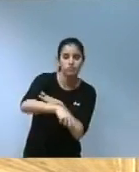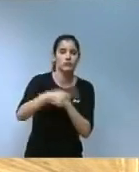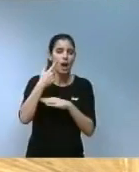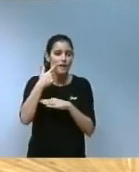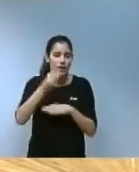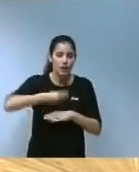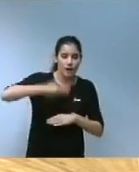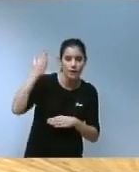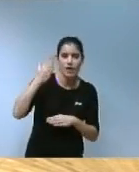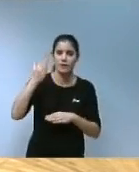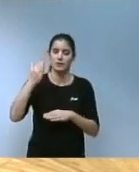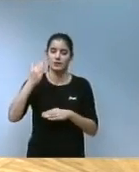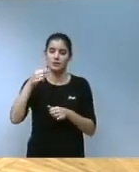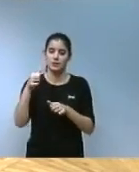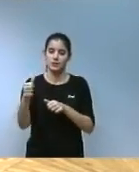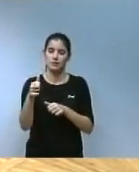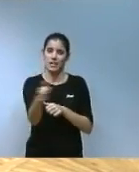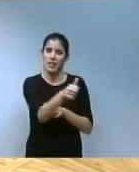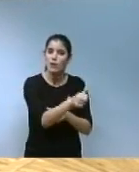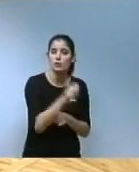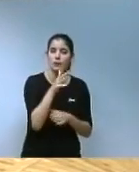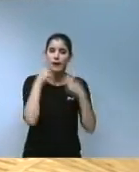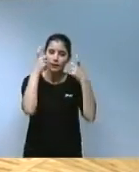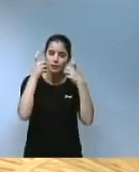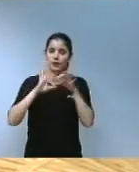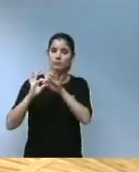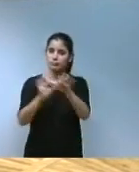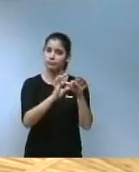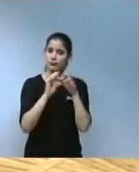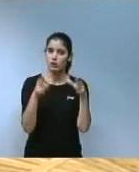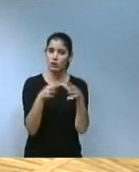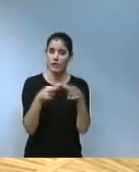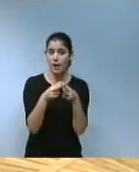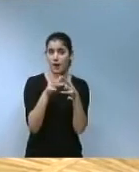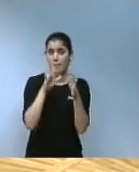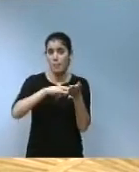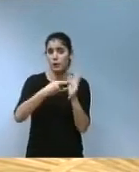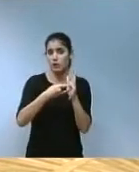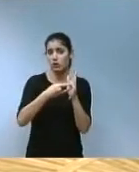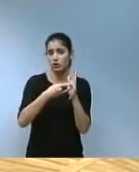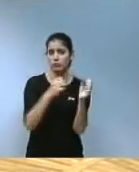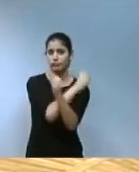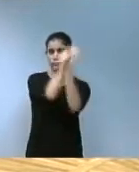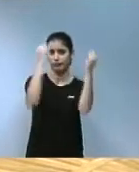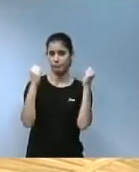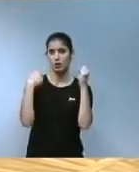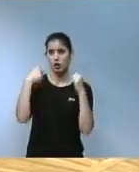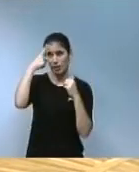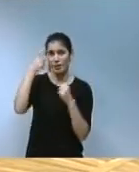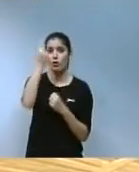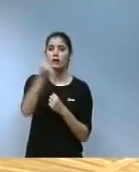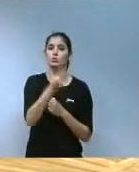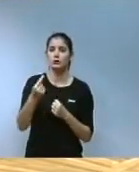persones, per guanyar en benestar i cohesió social i consolidar un projecte que està donant, entenc, bons resultats.